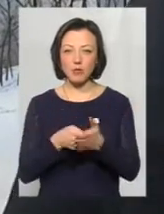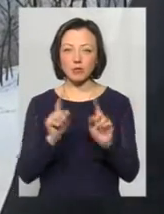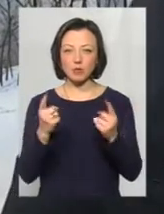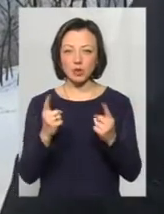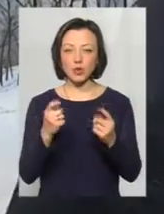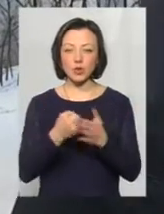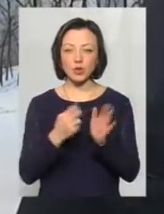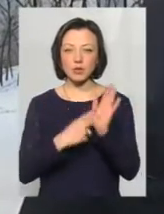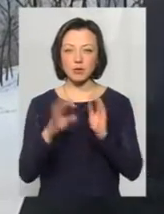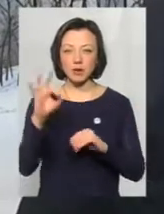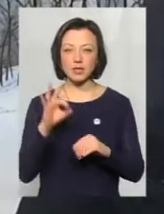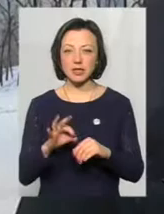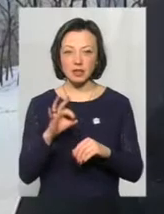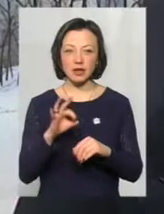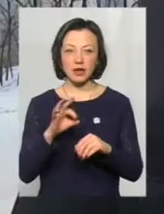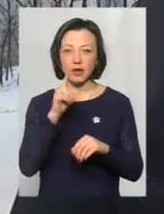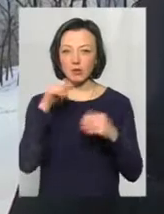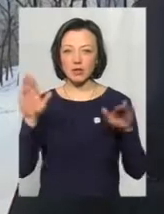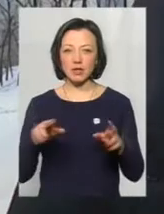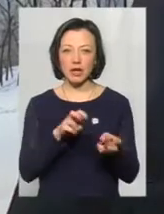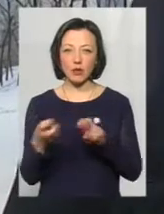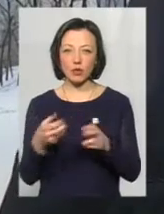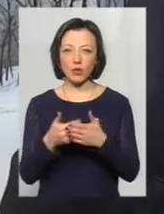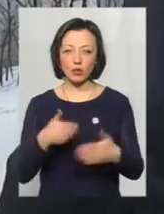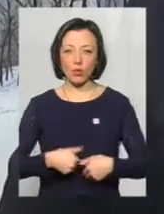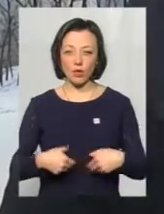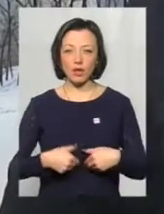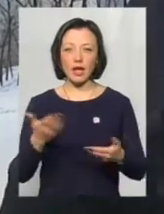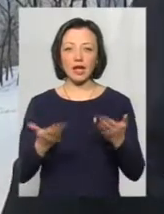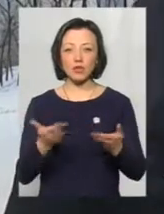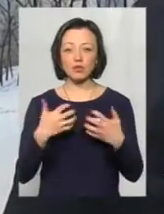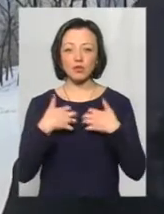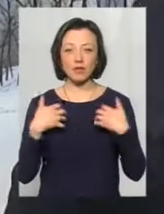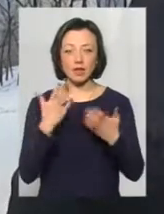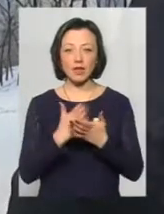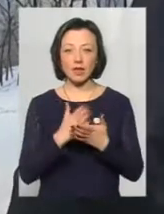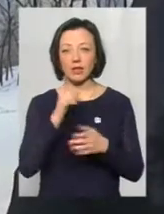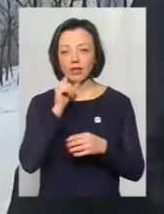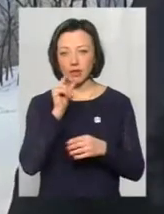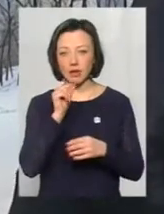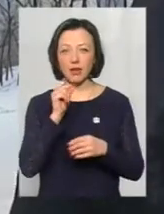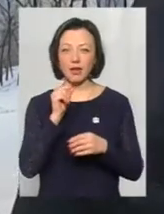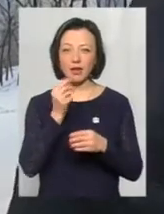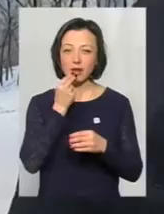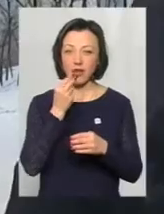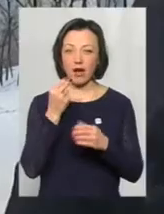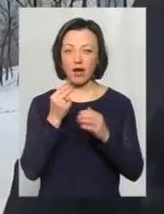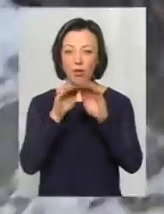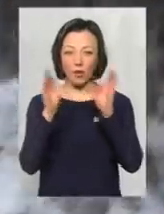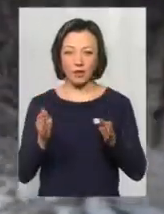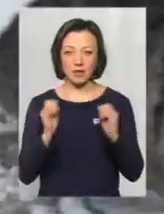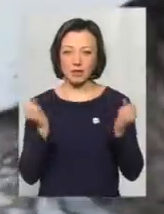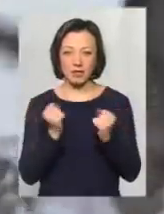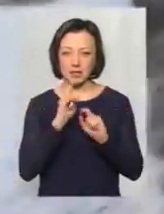тому що до 70% сінічок гибне від голоду, к сожалению. Тобто, якщо у животного є їда, укриття, воно не замерзне.